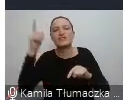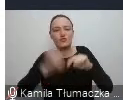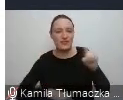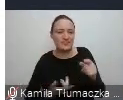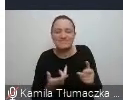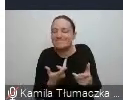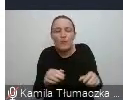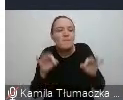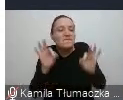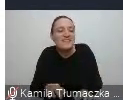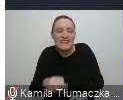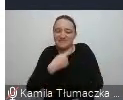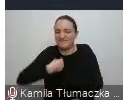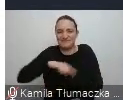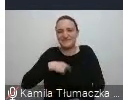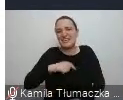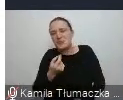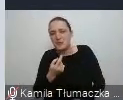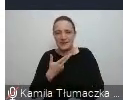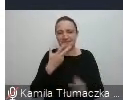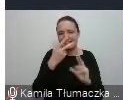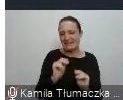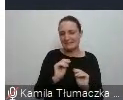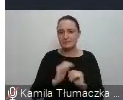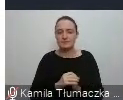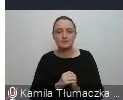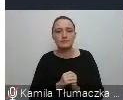końca jest nasza wina, że tych stereotypów tak często używamy.